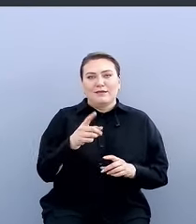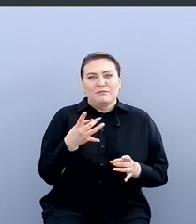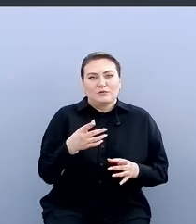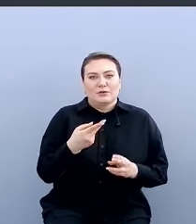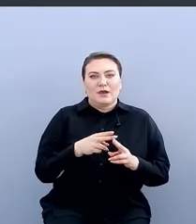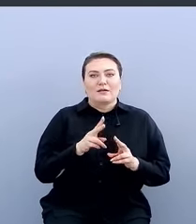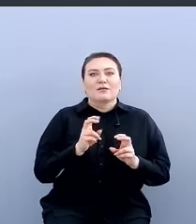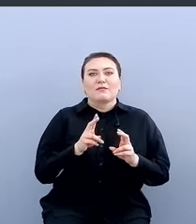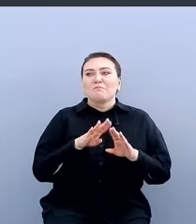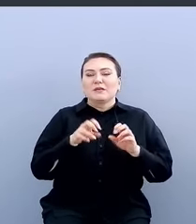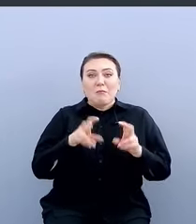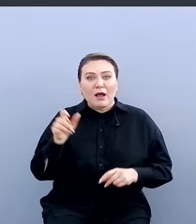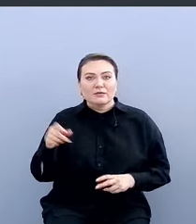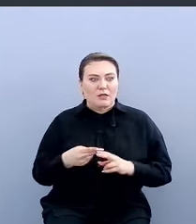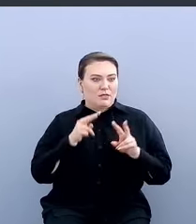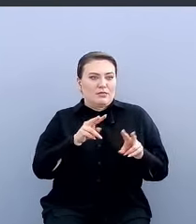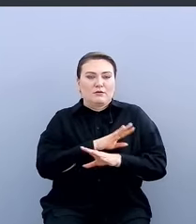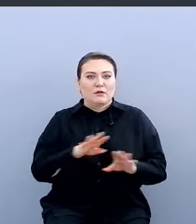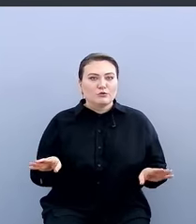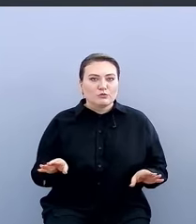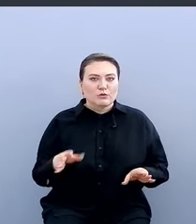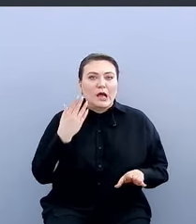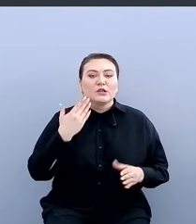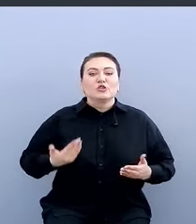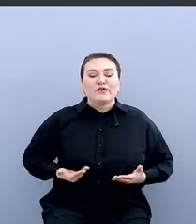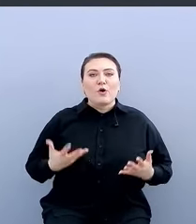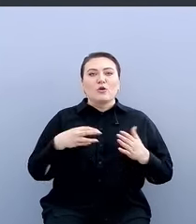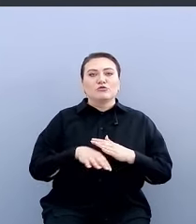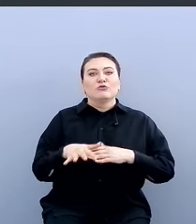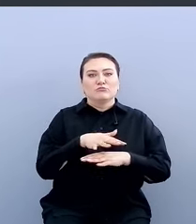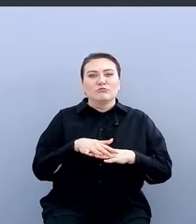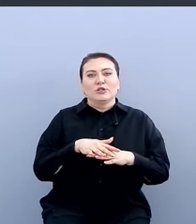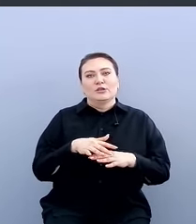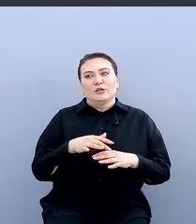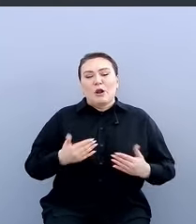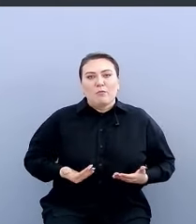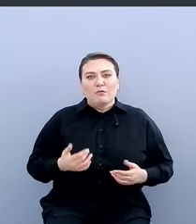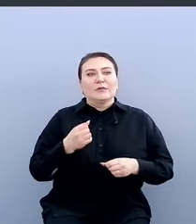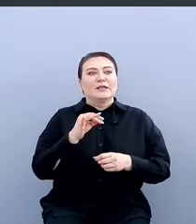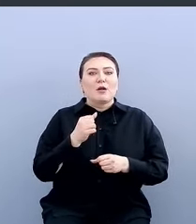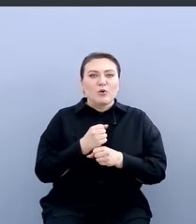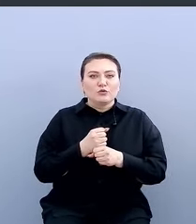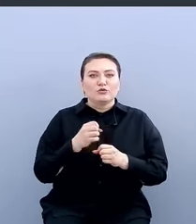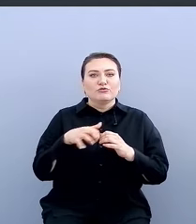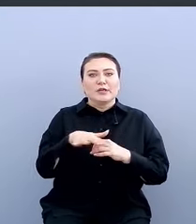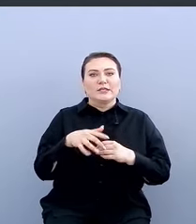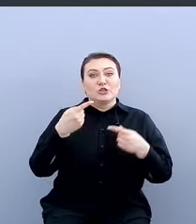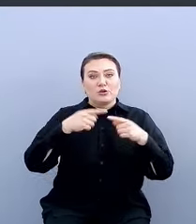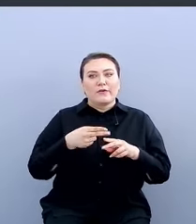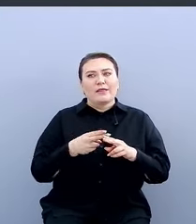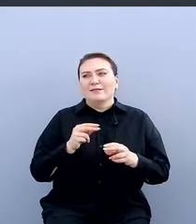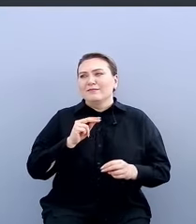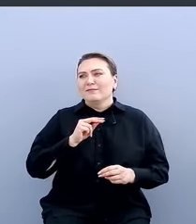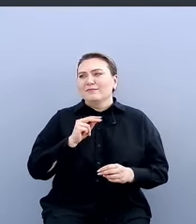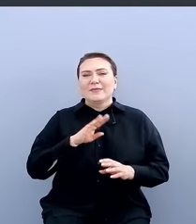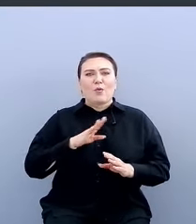контролируешь. То есть когда ты живешь и работаешь среди инженеров, то вот такой подход в тупую, он не работает. При этом,